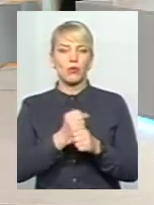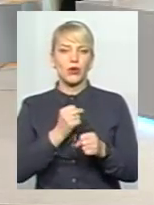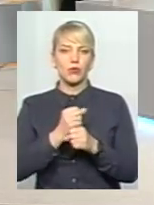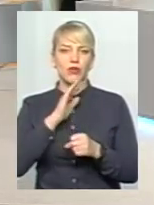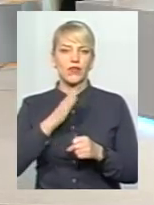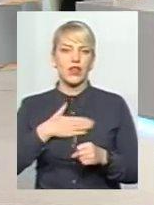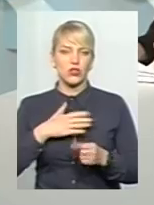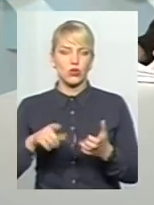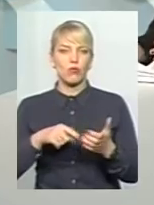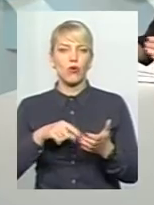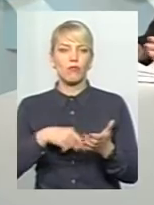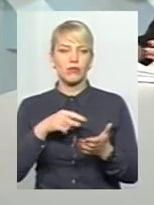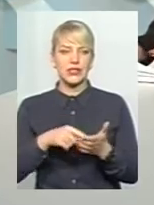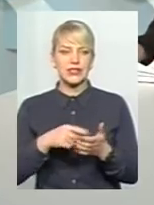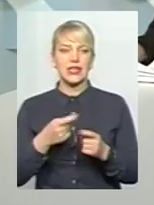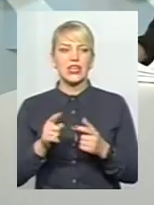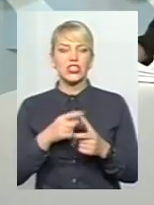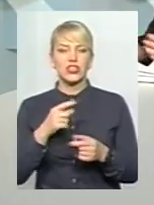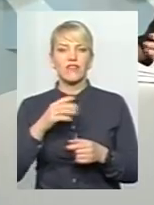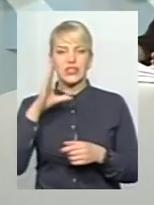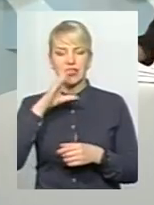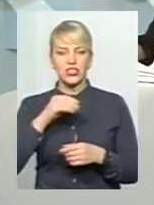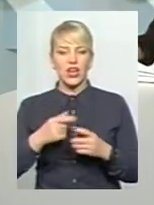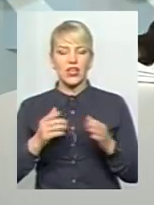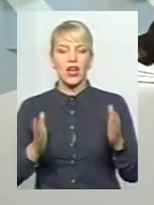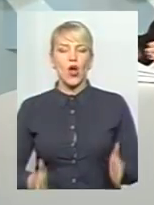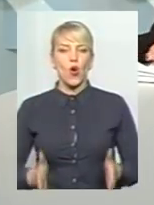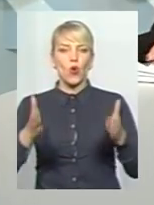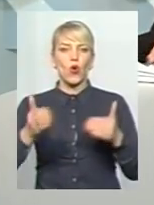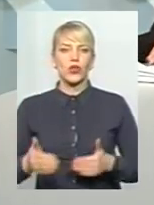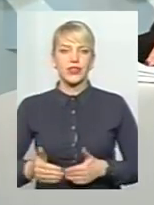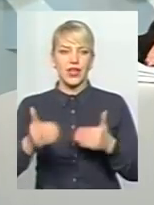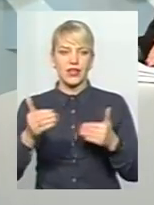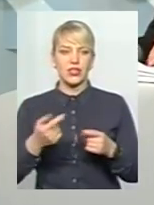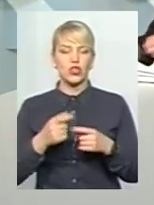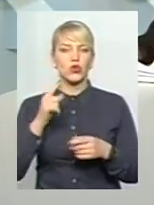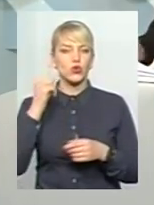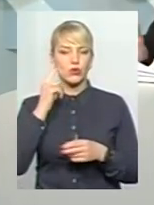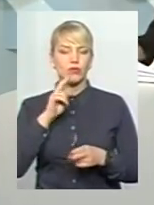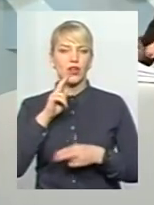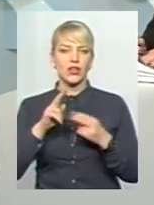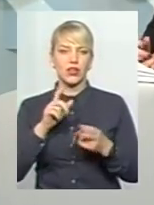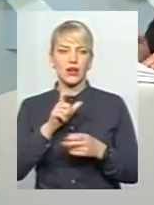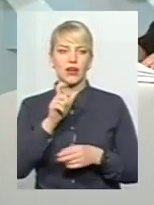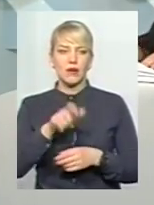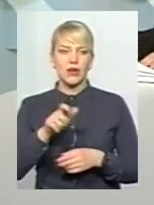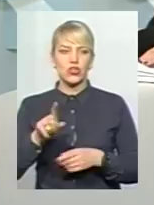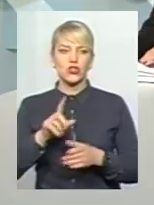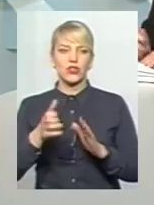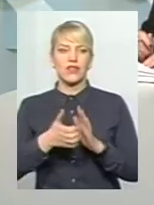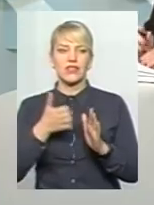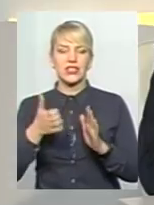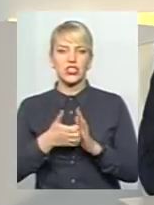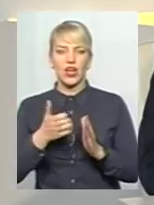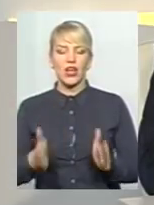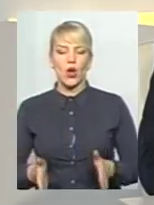Чи вистачає спецкоматрансу засобів, тобто контейнерів, тому що часто чути нарікання мешканців, що не вистачає контейнерів